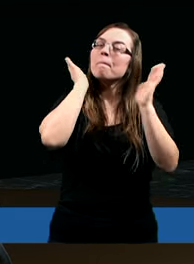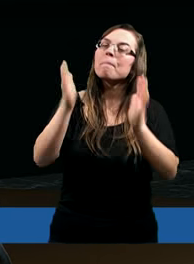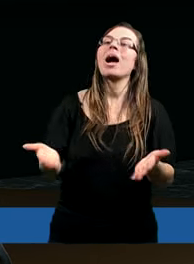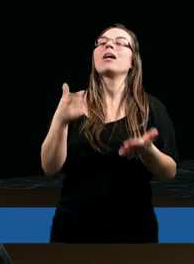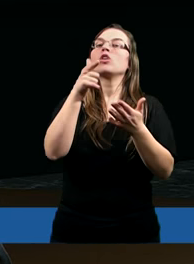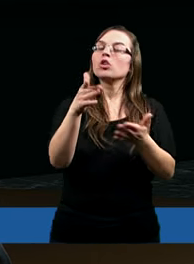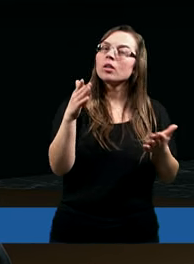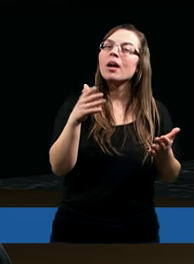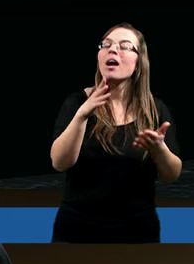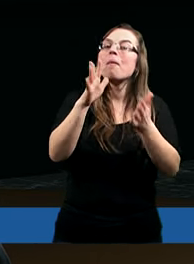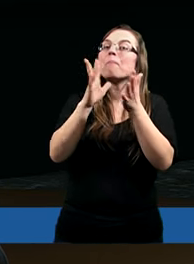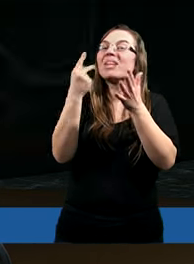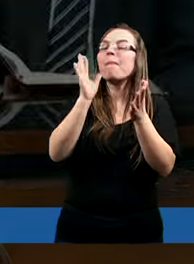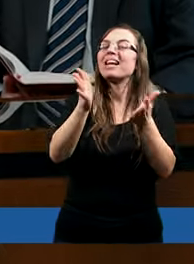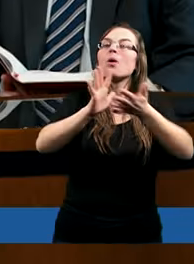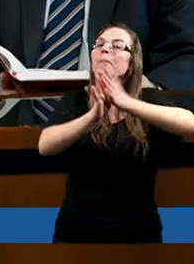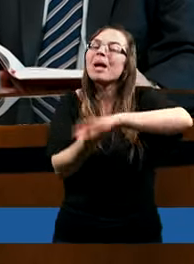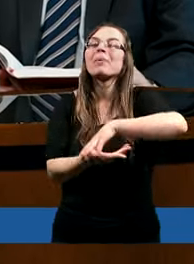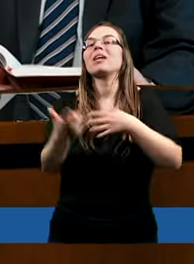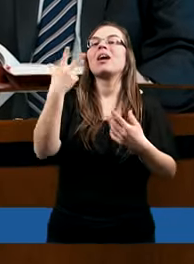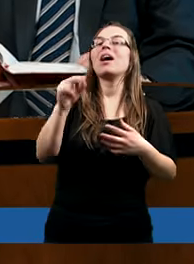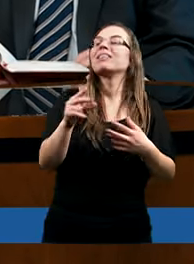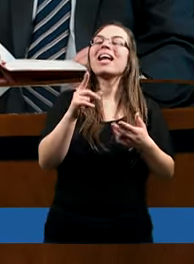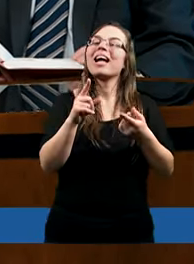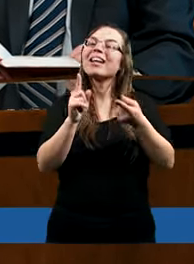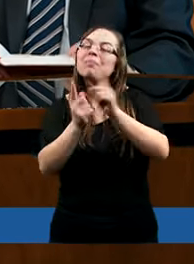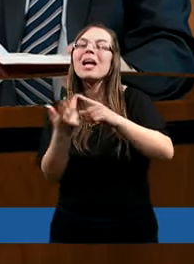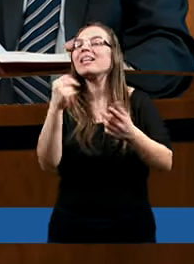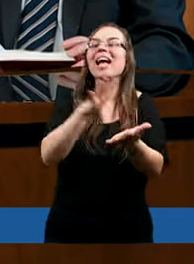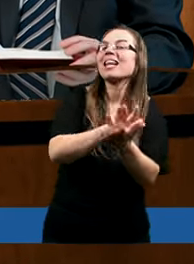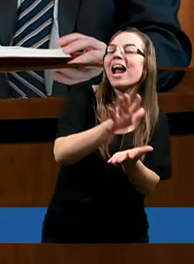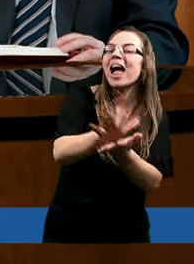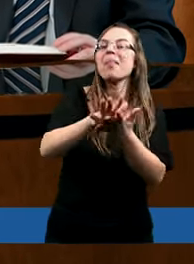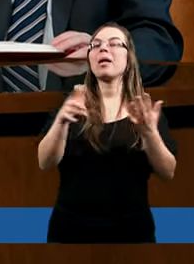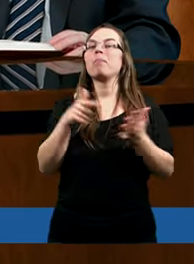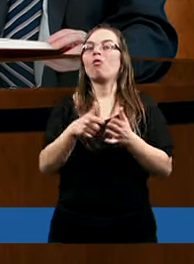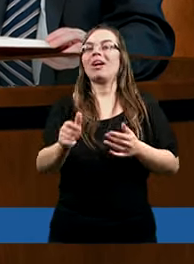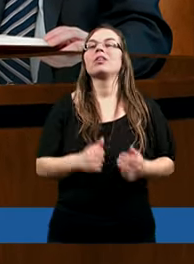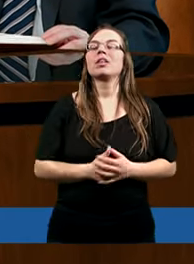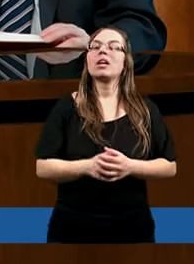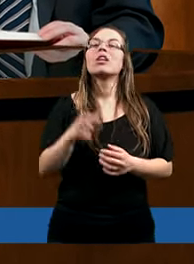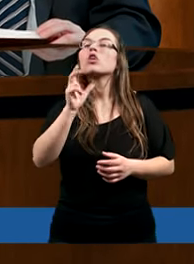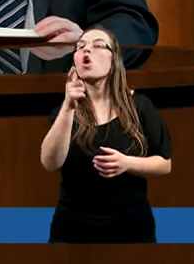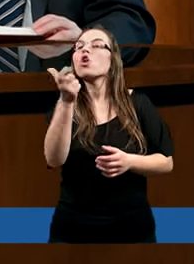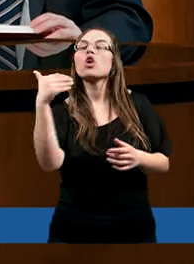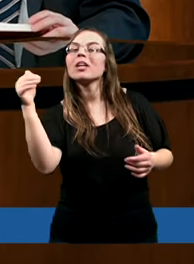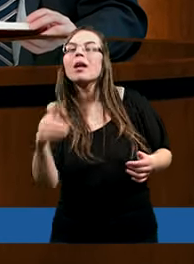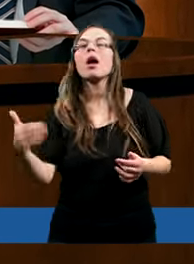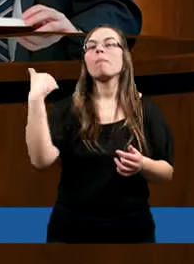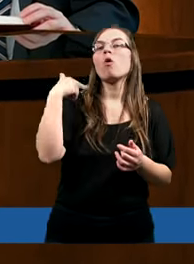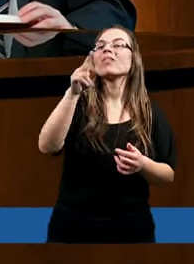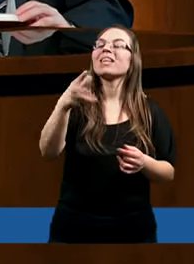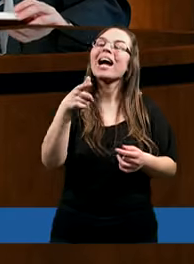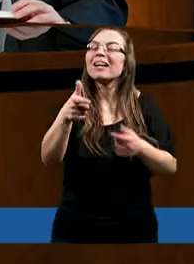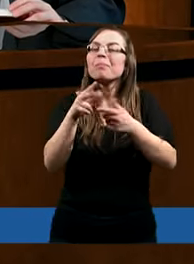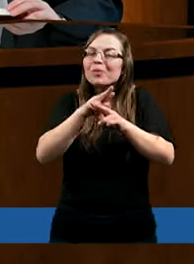które przeminie, jakieś przemijające, bo piszę tu, niezwiędłemu, nieskalanemu, czystemu. jest coś, co nie może być tą ziemią,